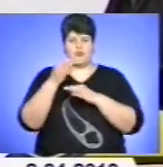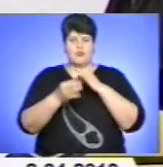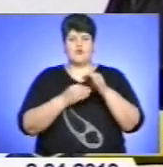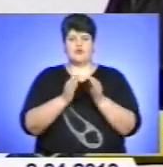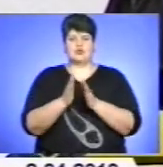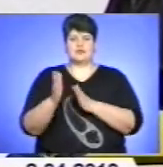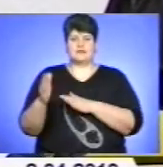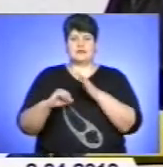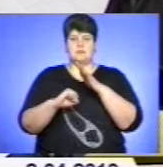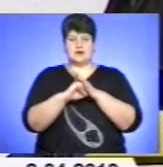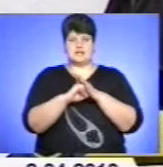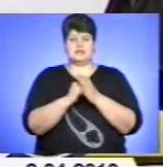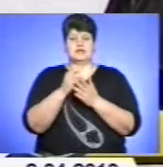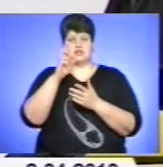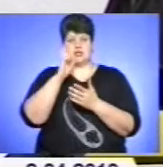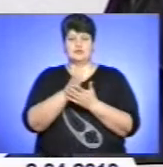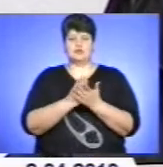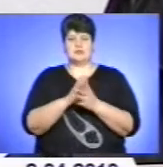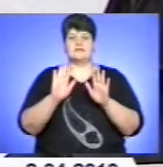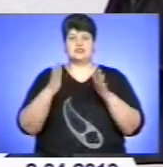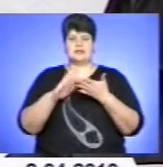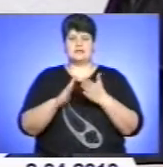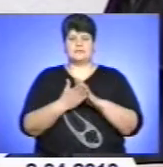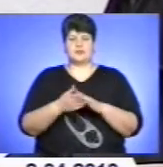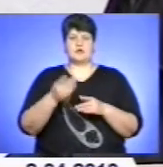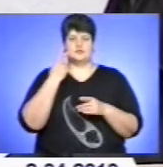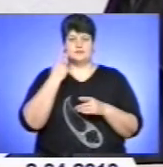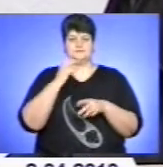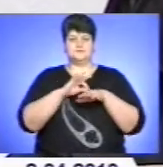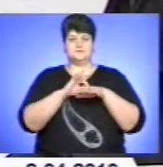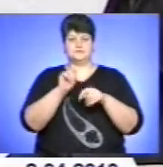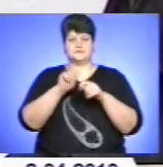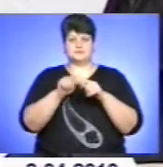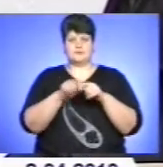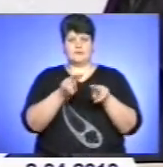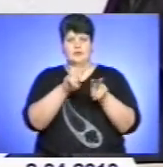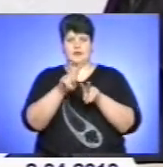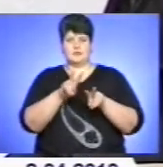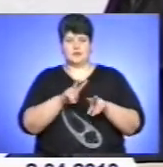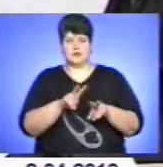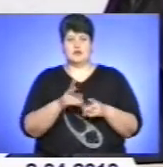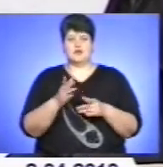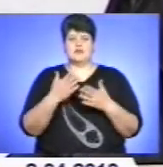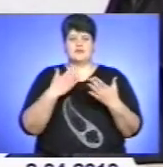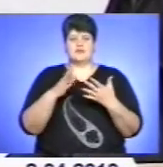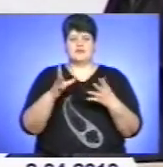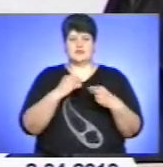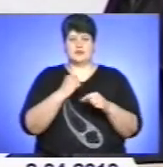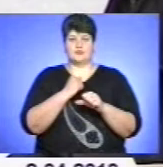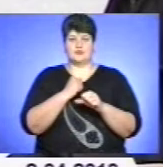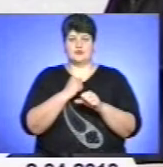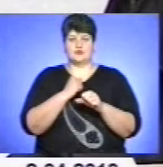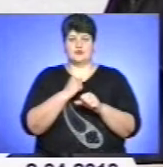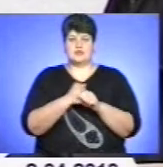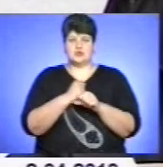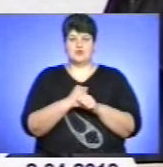державної служби з надзвичайних ситуацій, здійснює постійний моніторинг обстановки, координацію і взаємодію рятувальних